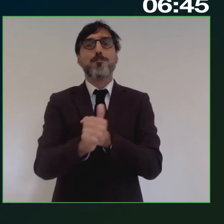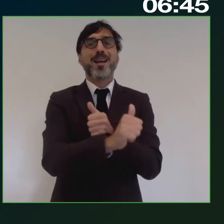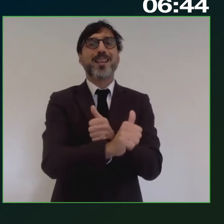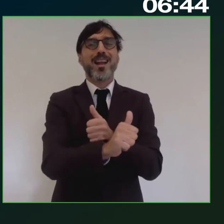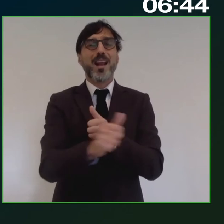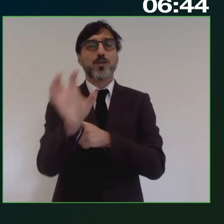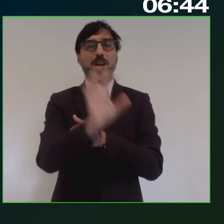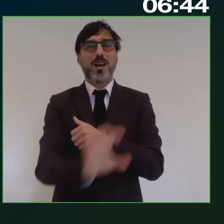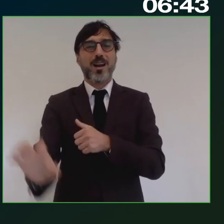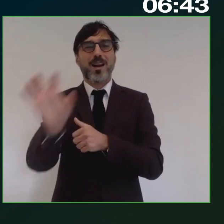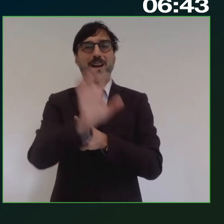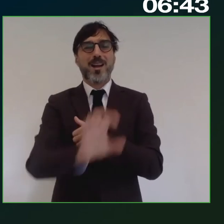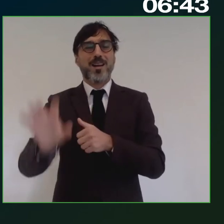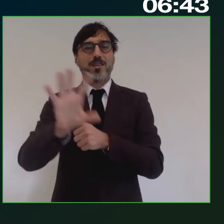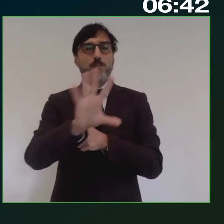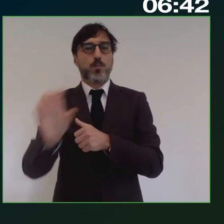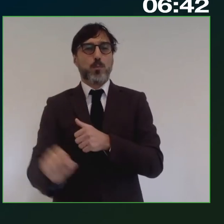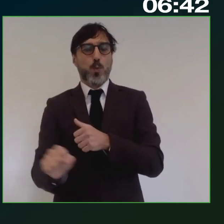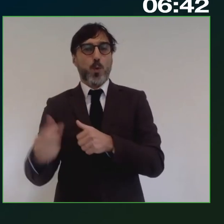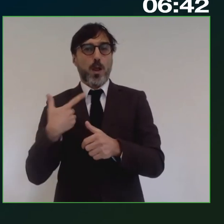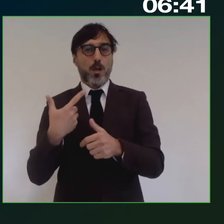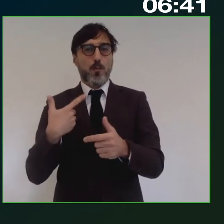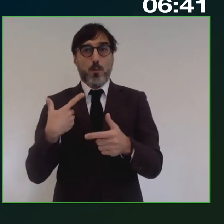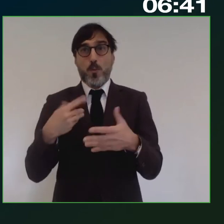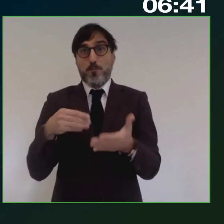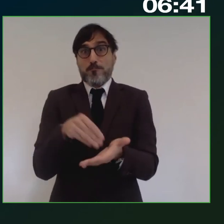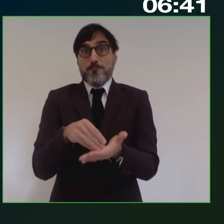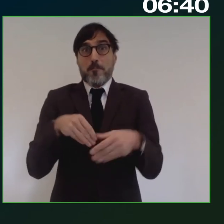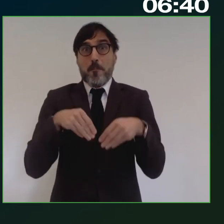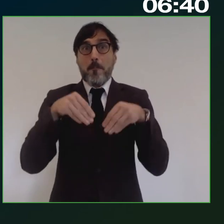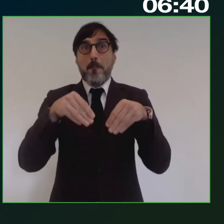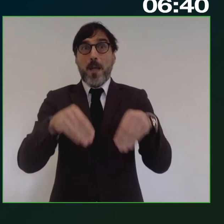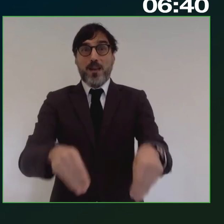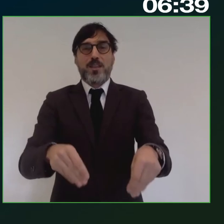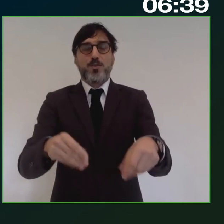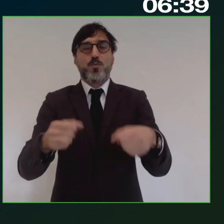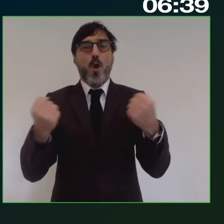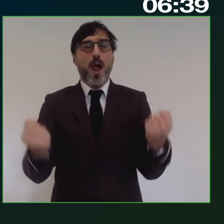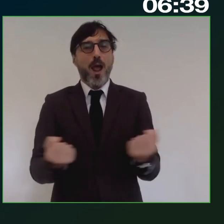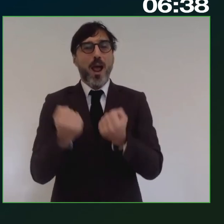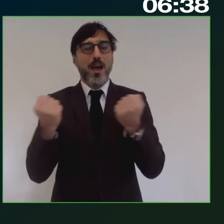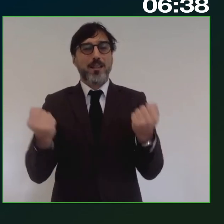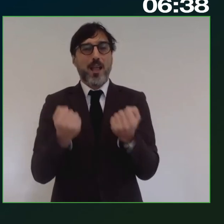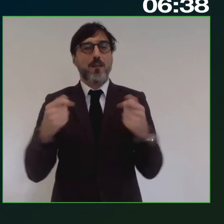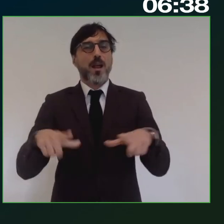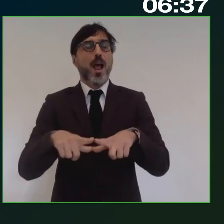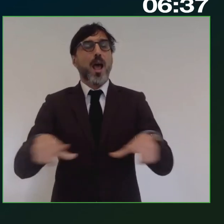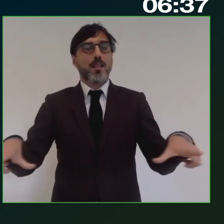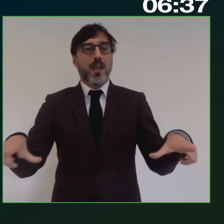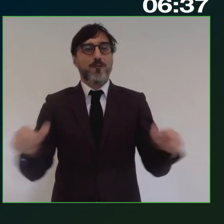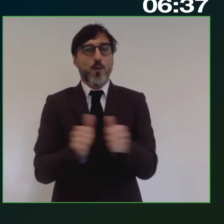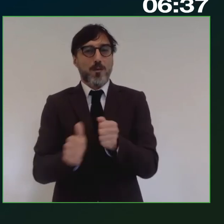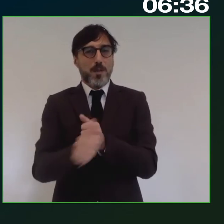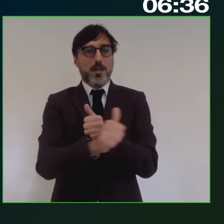della RNPU, nella regione nella quale partecipo attivamente ha il tavolo di partenariato.